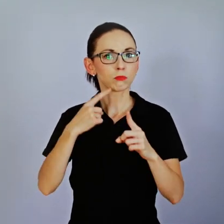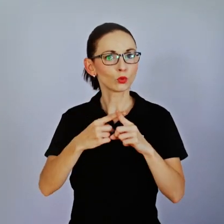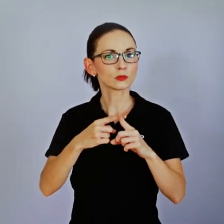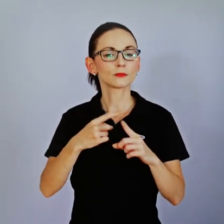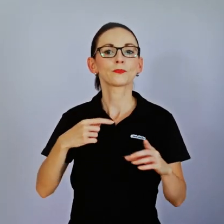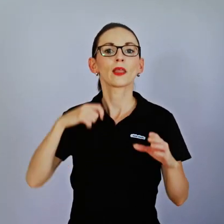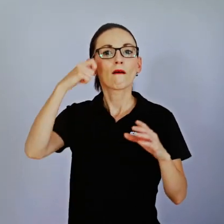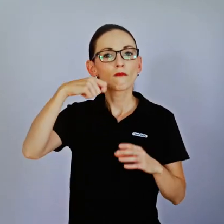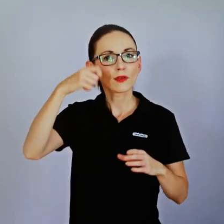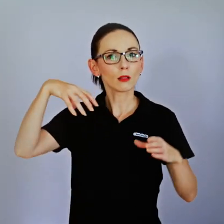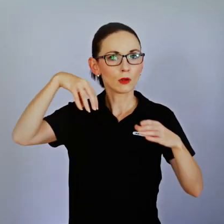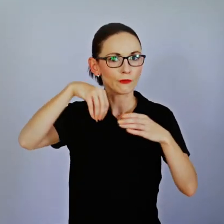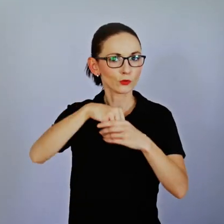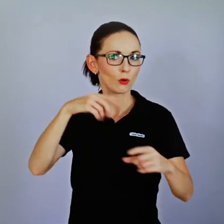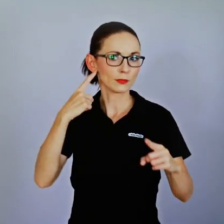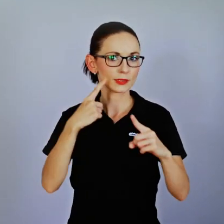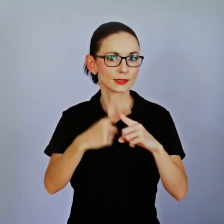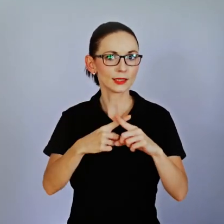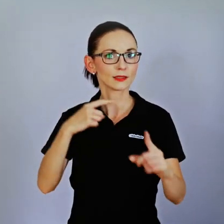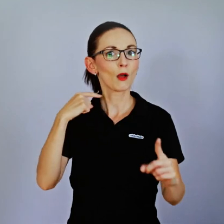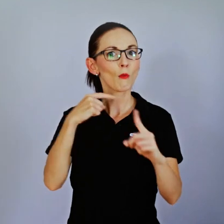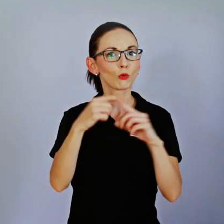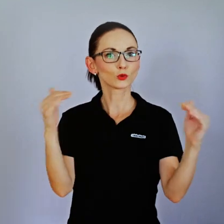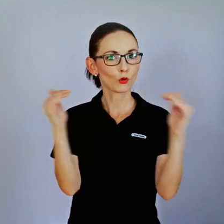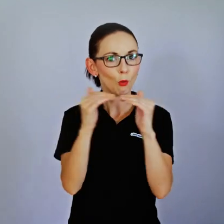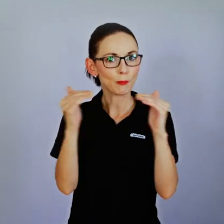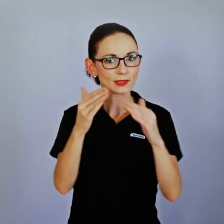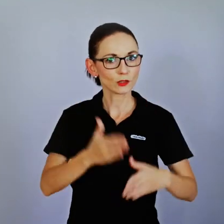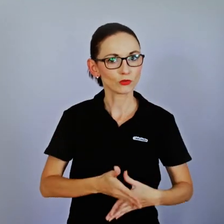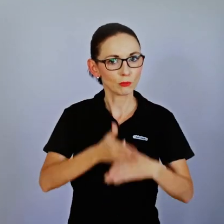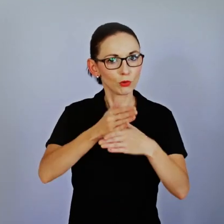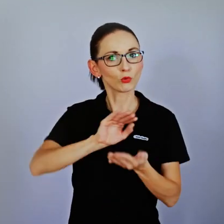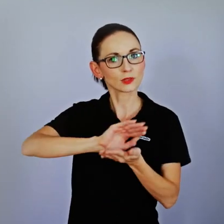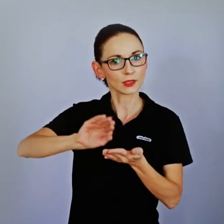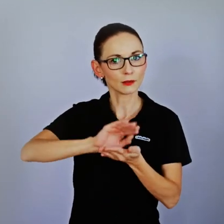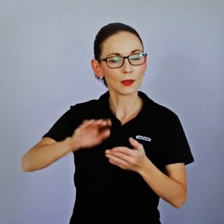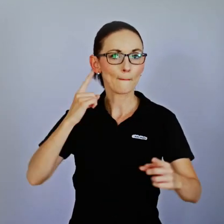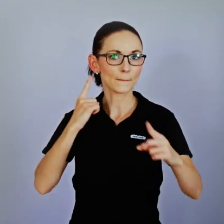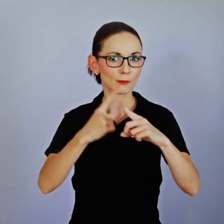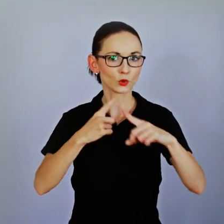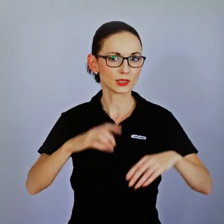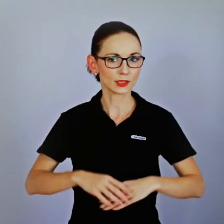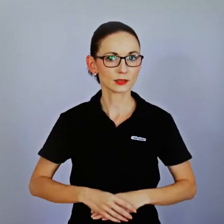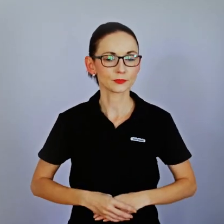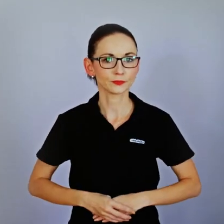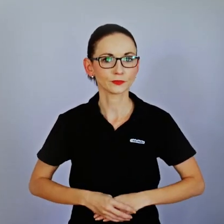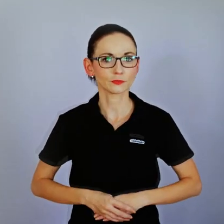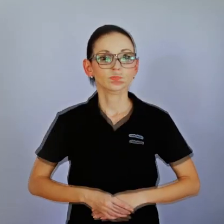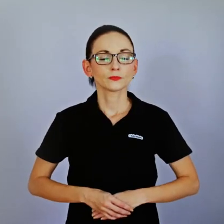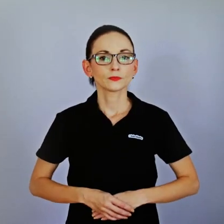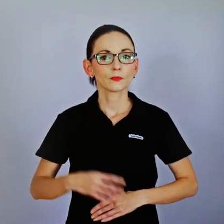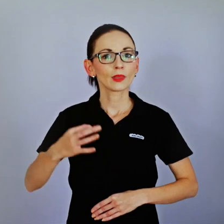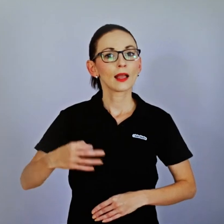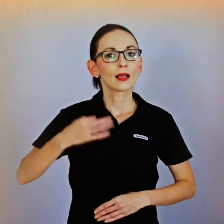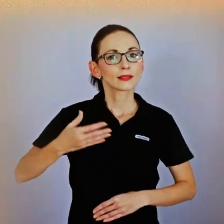sex, často potom zabúdá aj na to ostatné, že by chcel mať vztahy, rodinu, číti, dotyky alebo